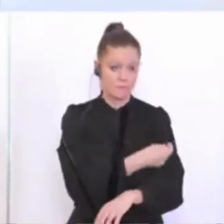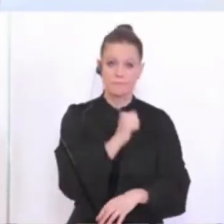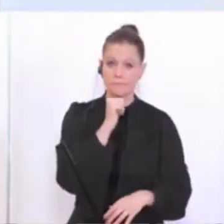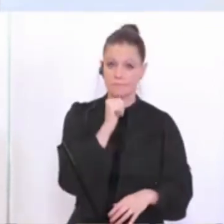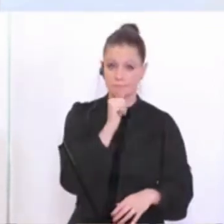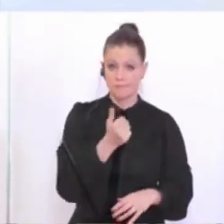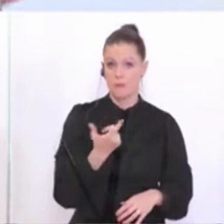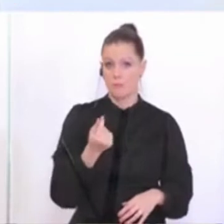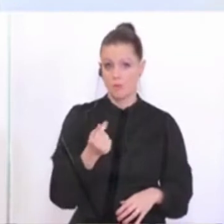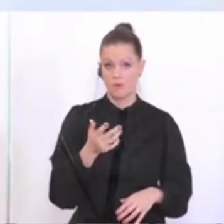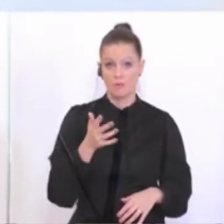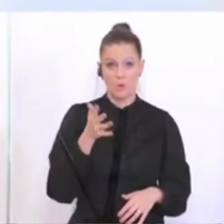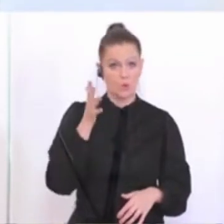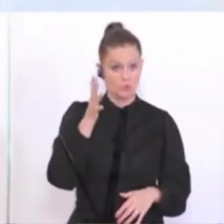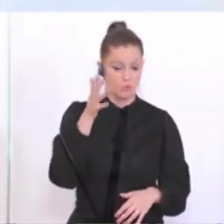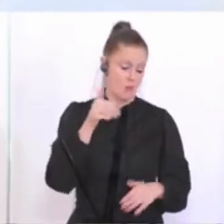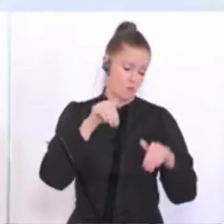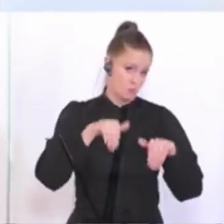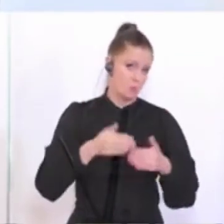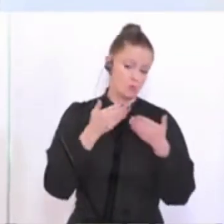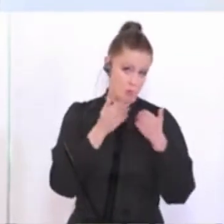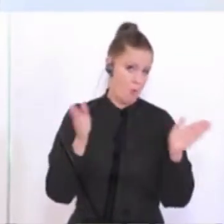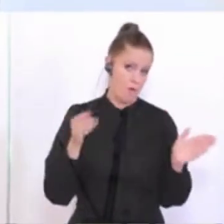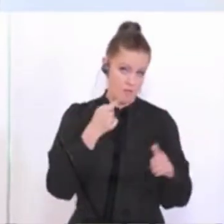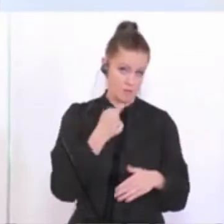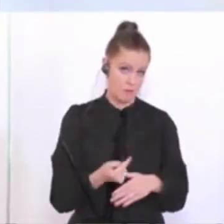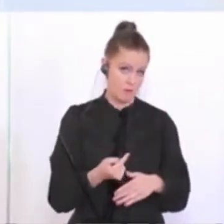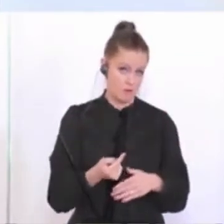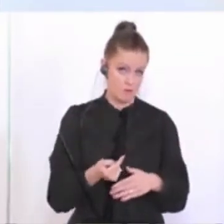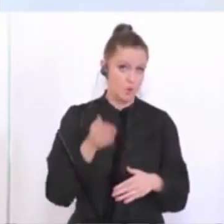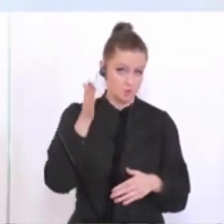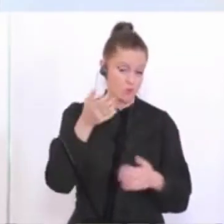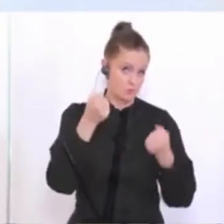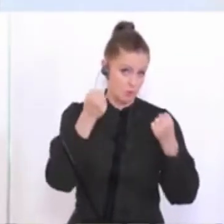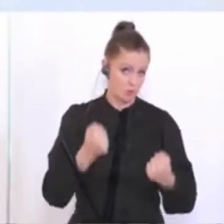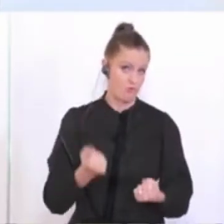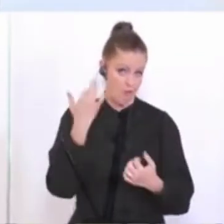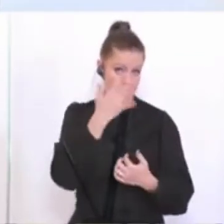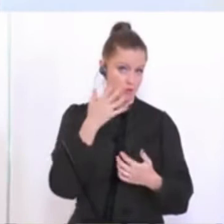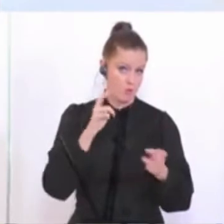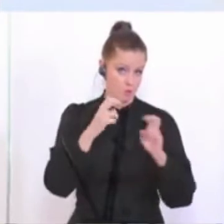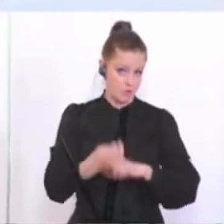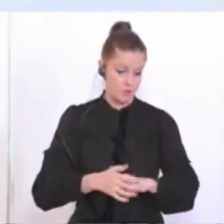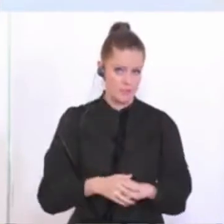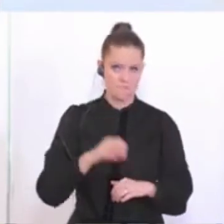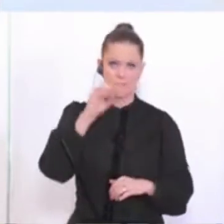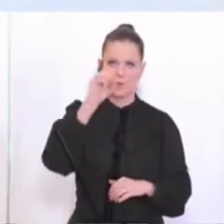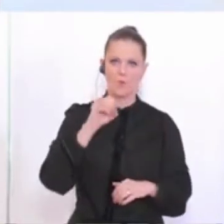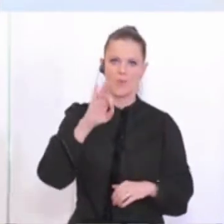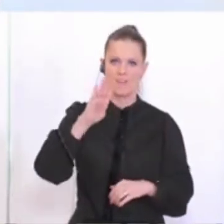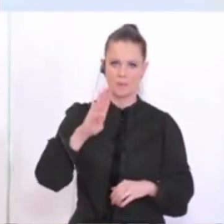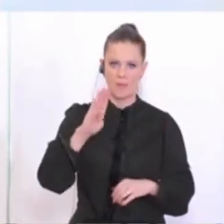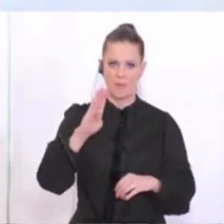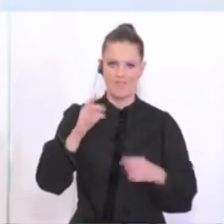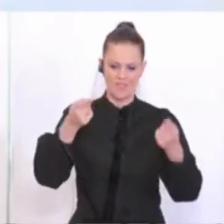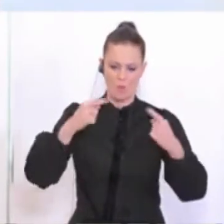das auch für die Zukunft, um ein offenes Wort auszusprechen, sehr, sehr schwer vor. Ob und inwieweit der ÖFB oder die Vereine in den unteren